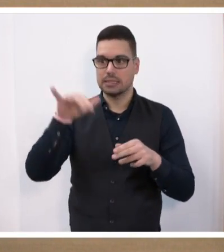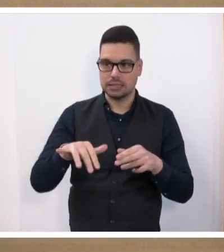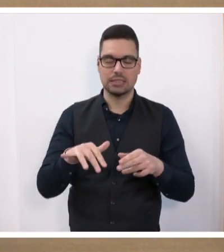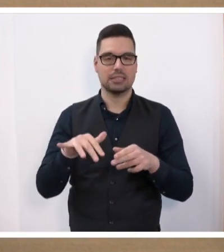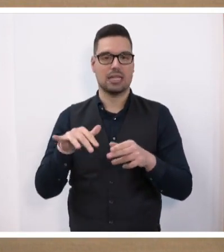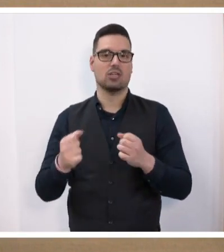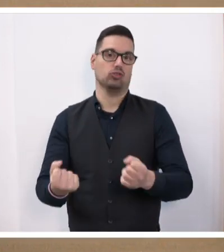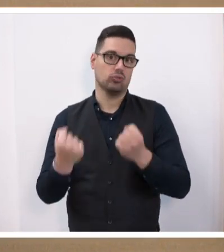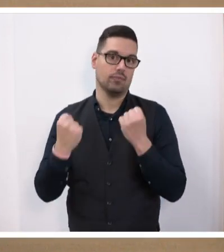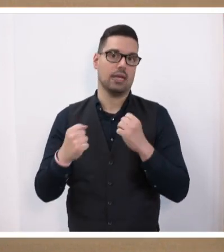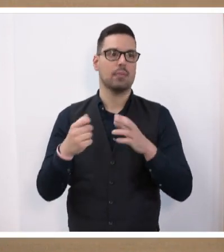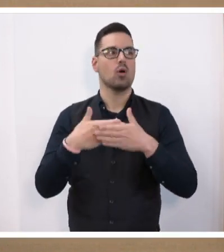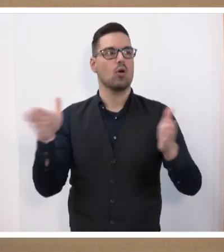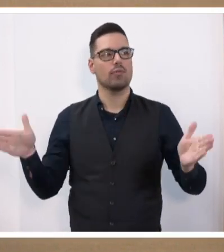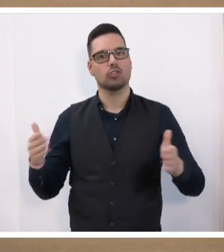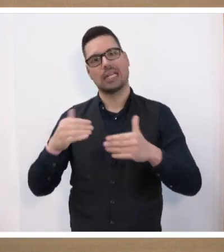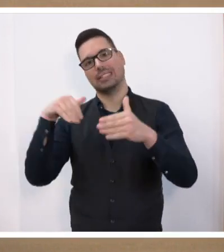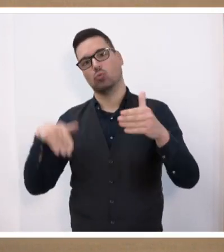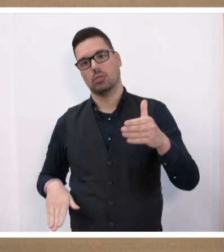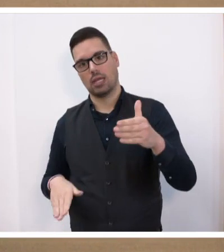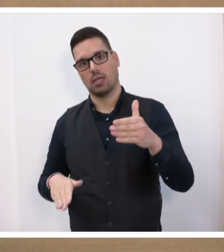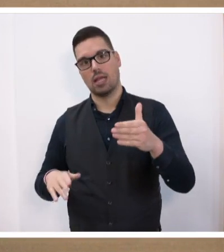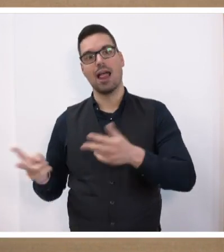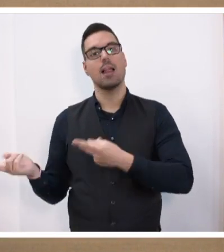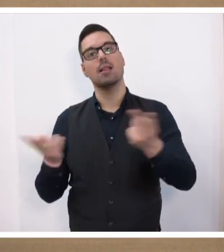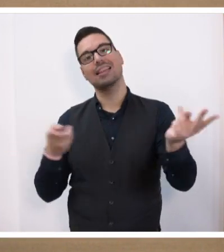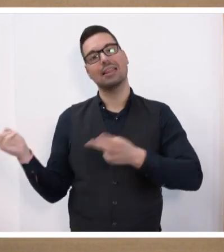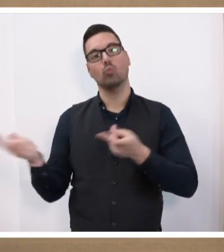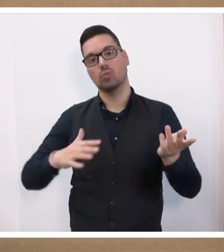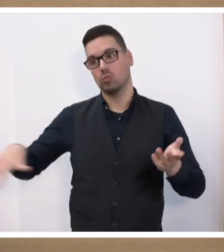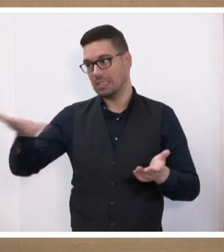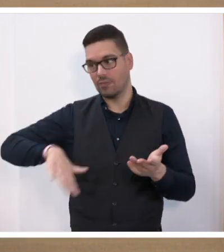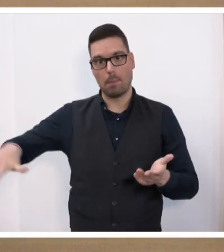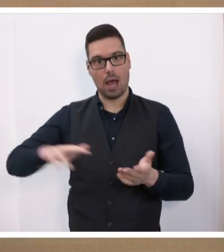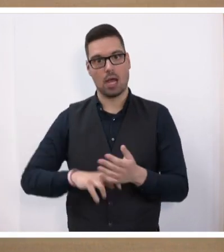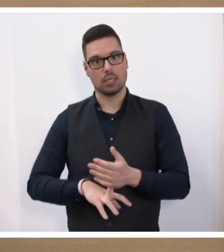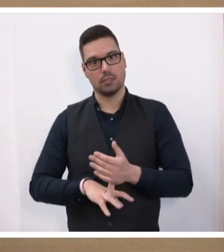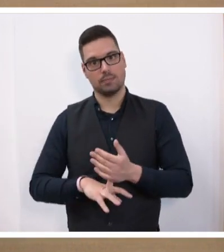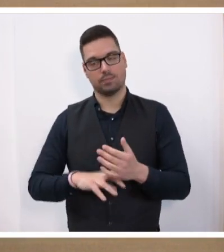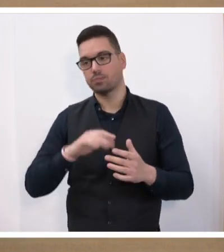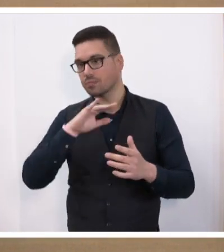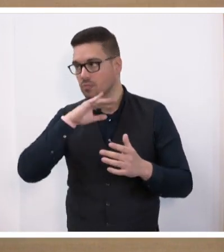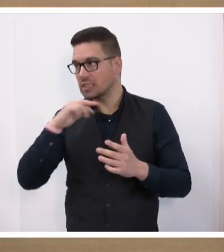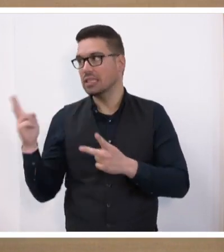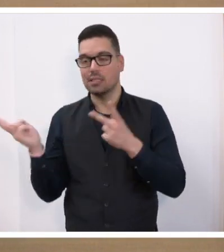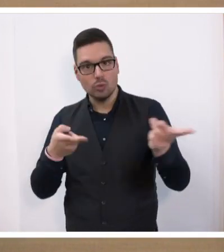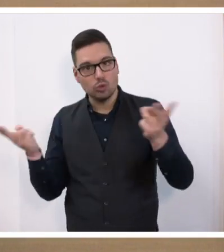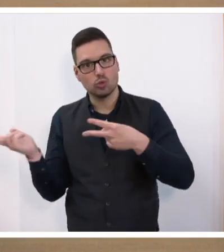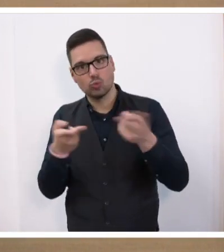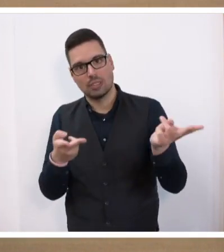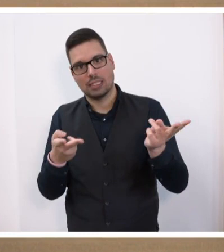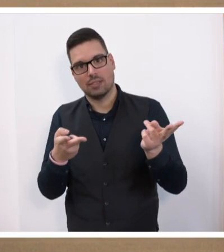in der Öffentlichkeit fällt manchmal hinten runter, wie es eigentlich im Zulieferpark dort zugeht. Es ist so, dass viele Zulieferer und die allermeisten